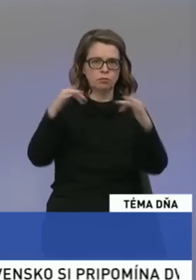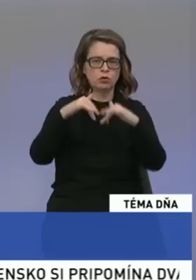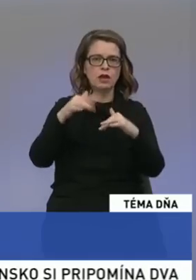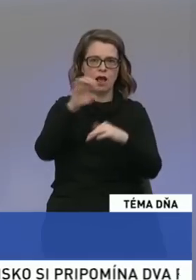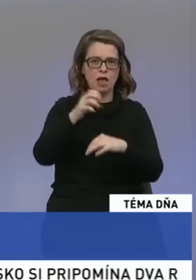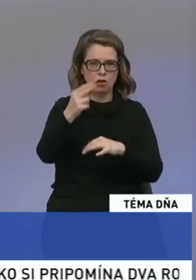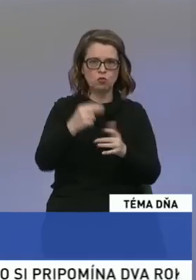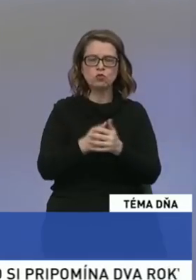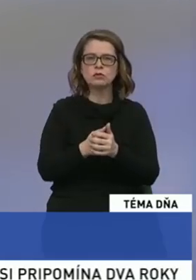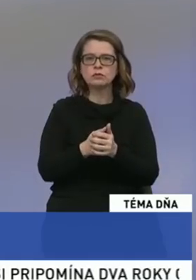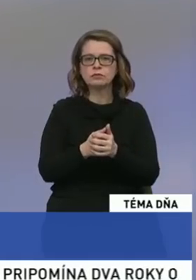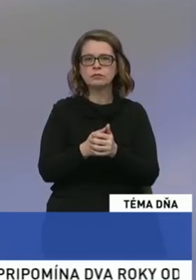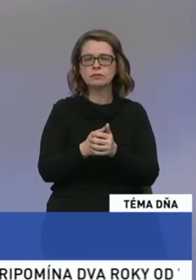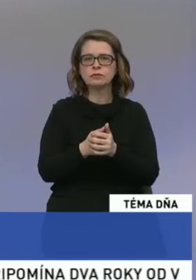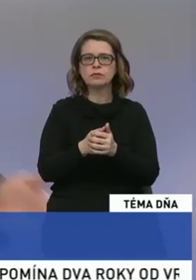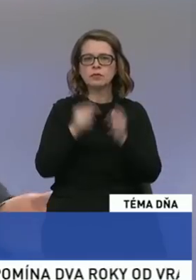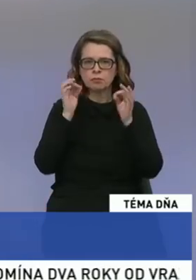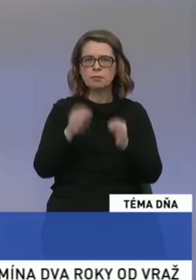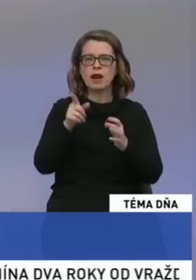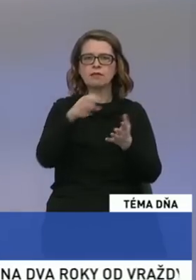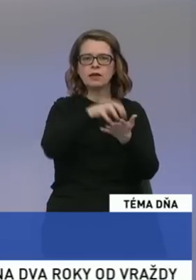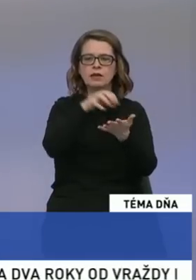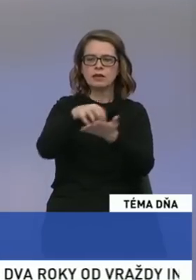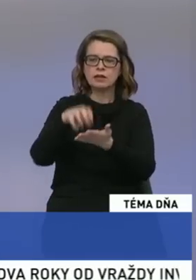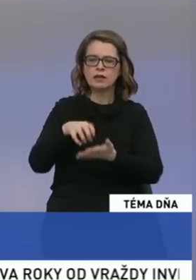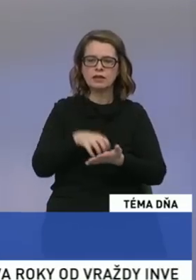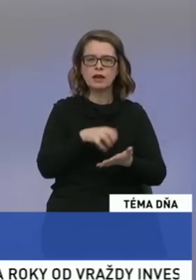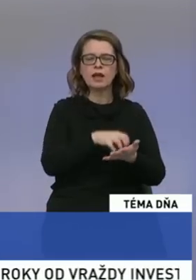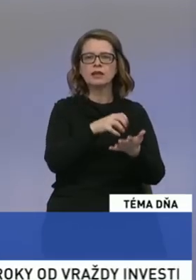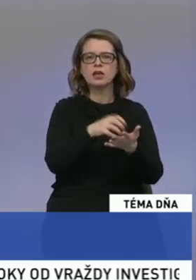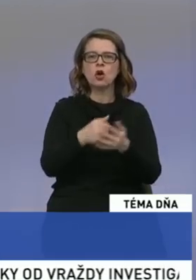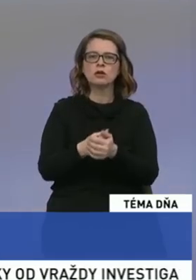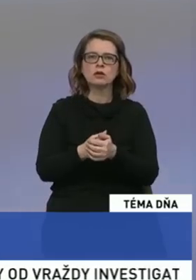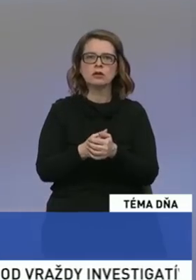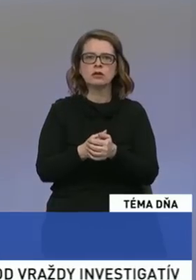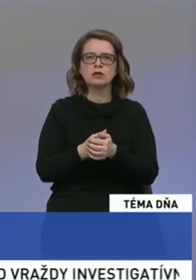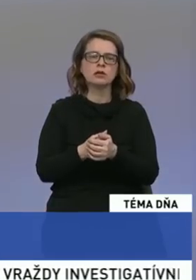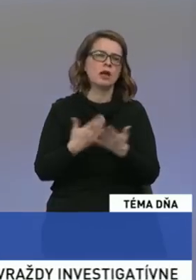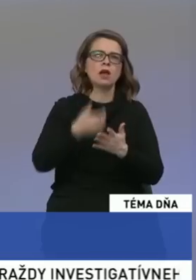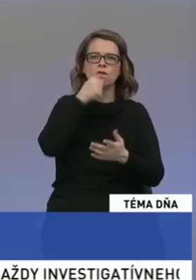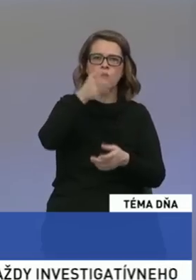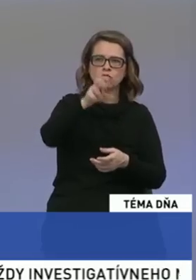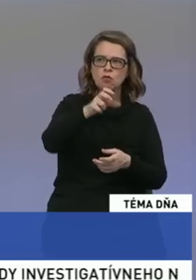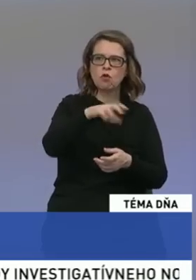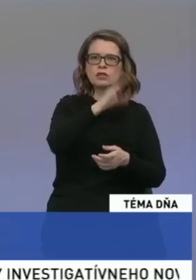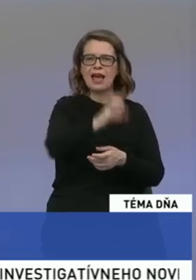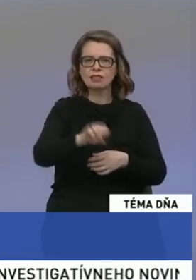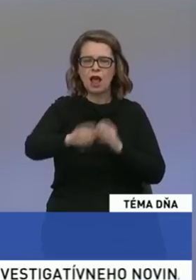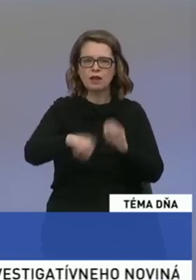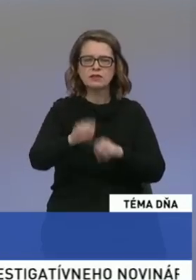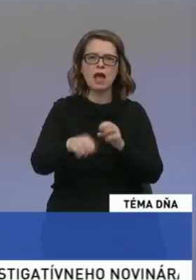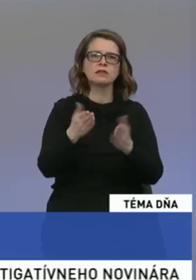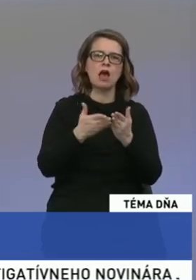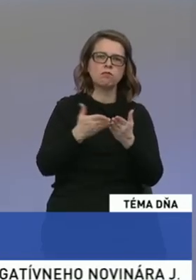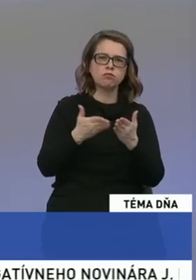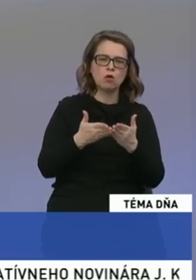ale aj v regiónoch, ako výstavba kanalizácie, vodovodov a podobne.